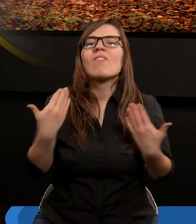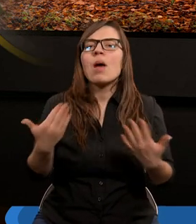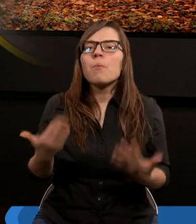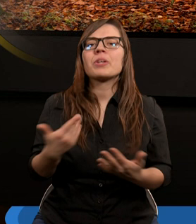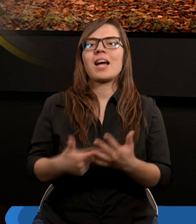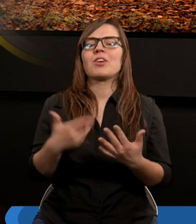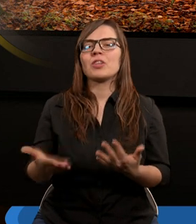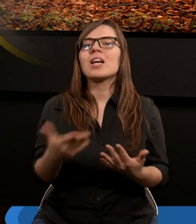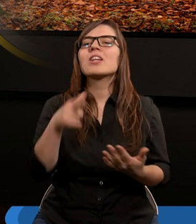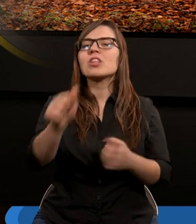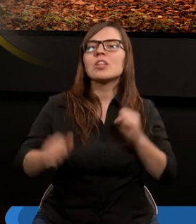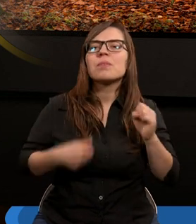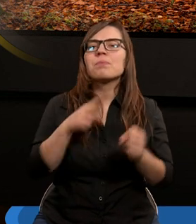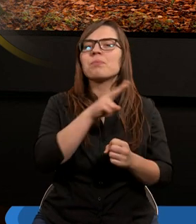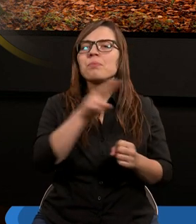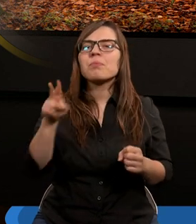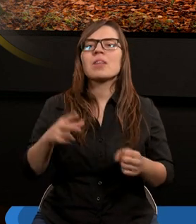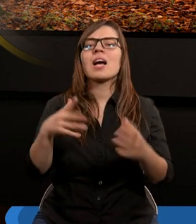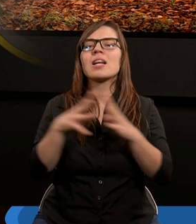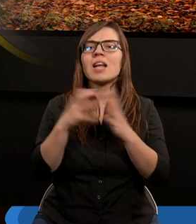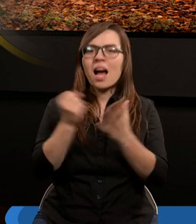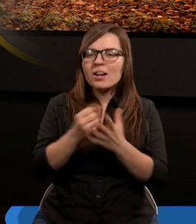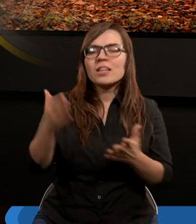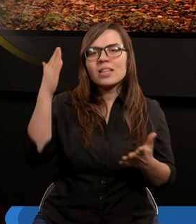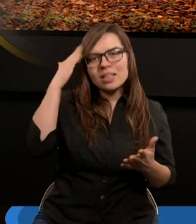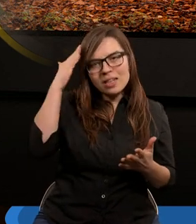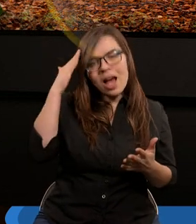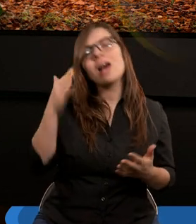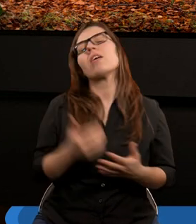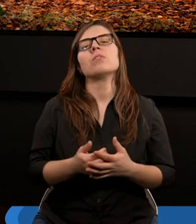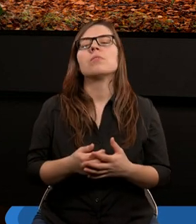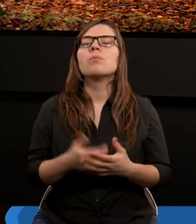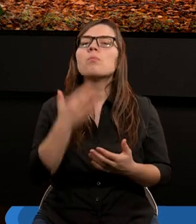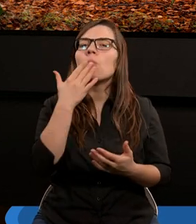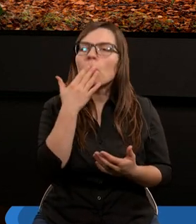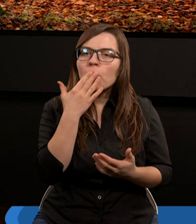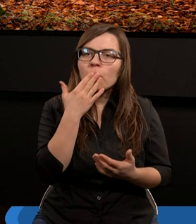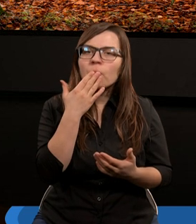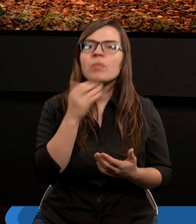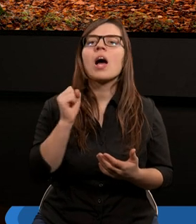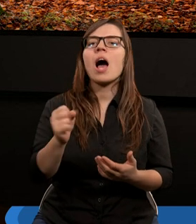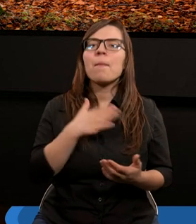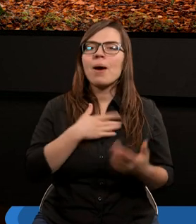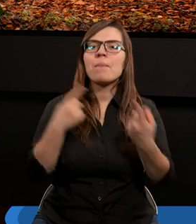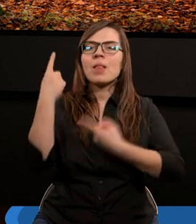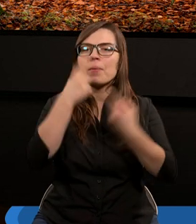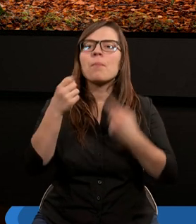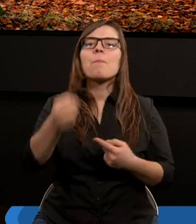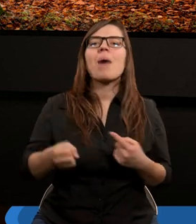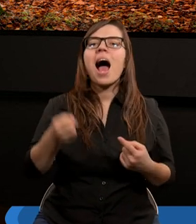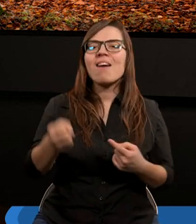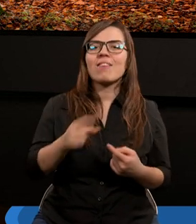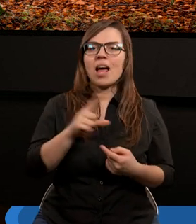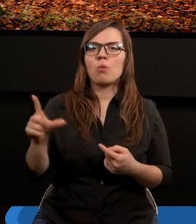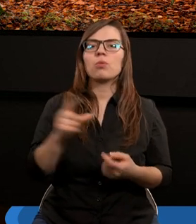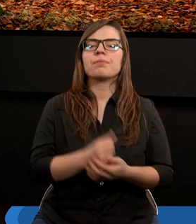przecież do tych, którzy zakon znają. Mówię, to mamy na myśli Pawła.